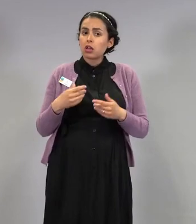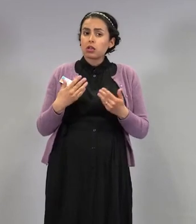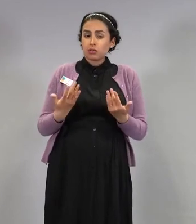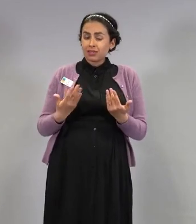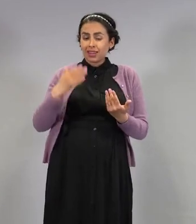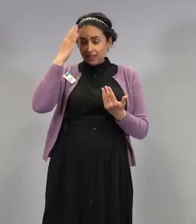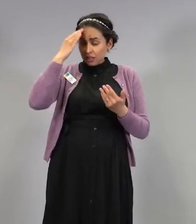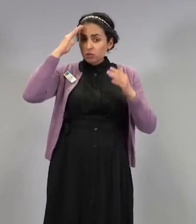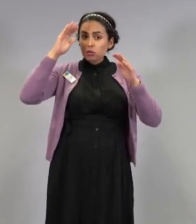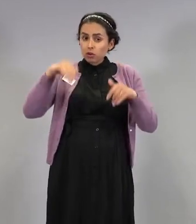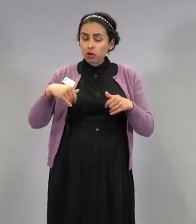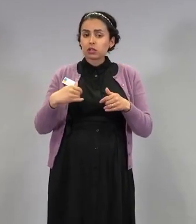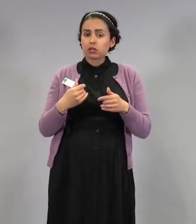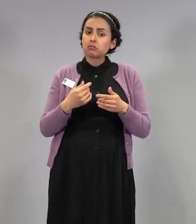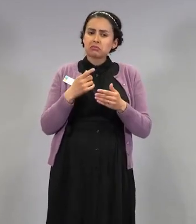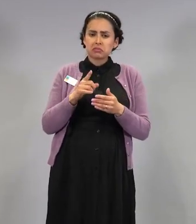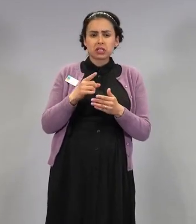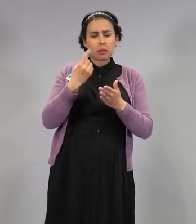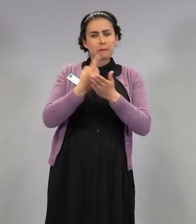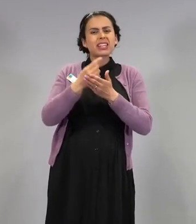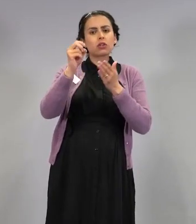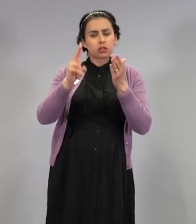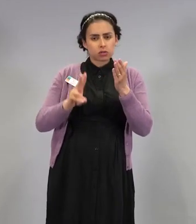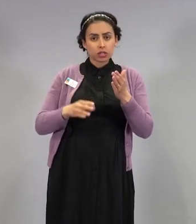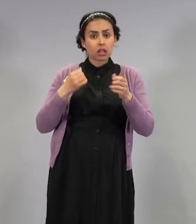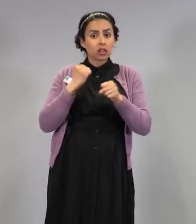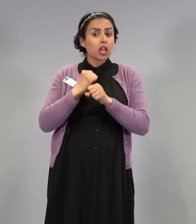niin millä aikataululla tähän asiaan palataan?